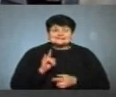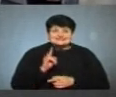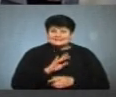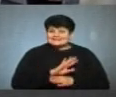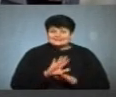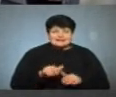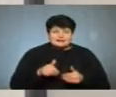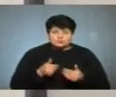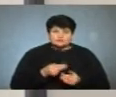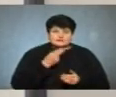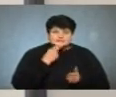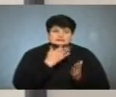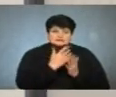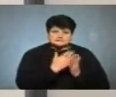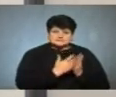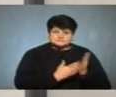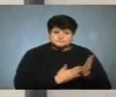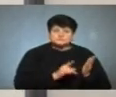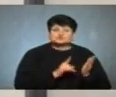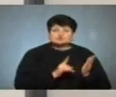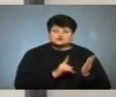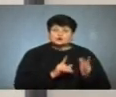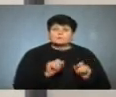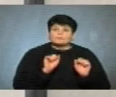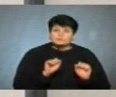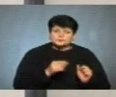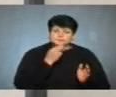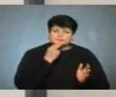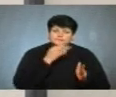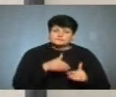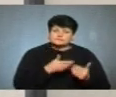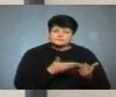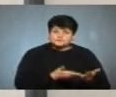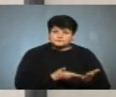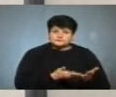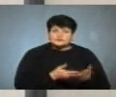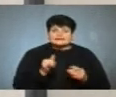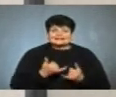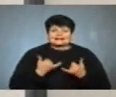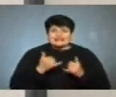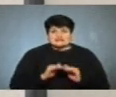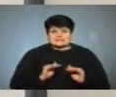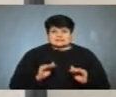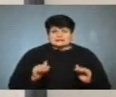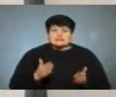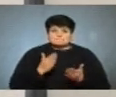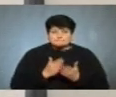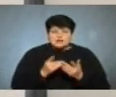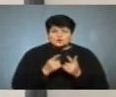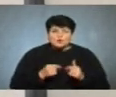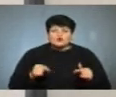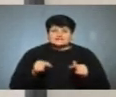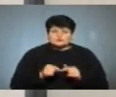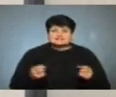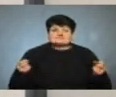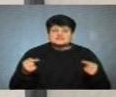рекомендовано вживати такі продукти, чи що рекомендовано дитині. І для дітей мають організовуватися